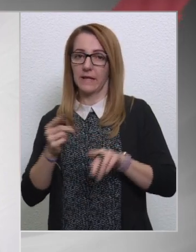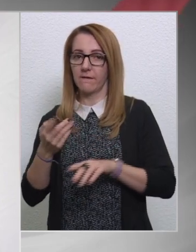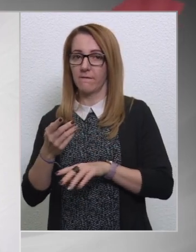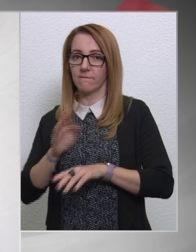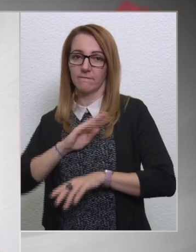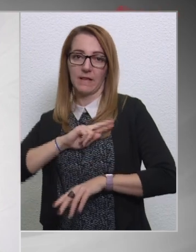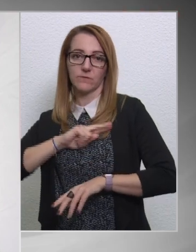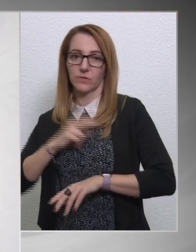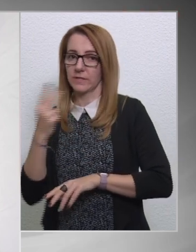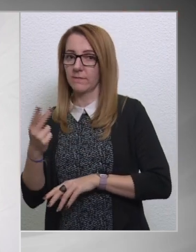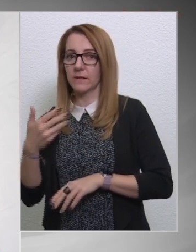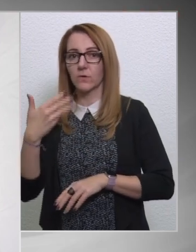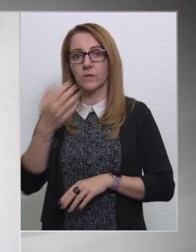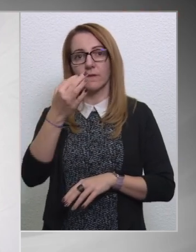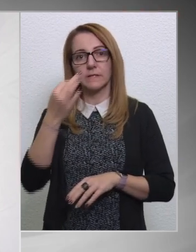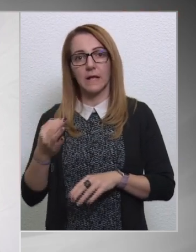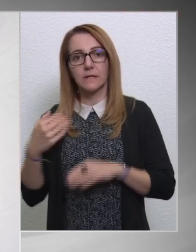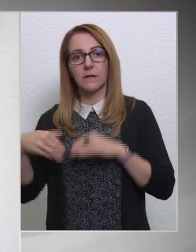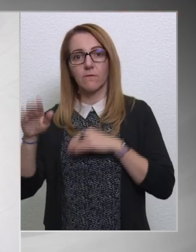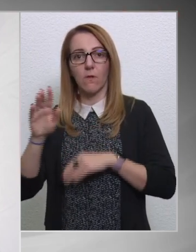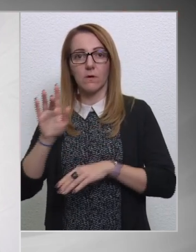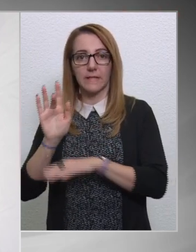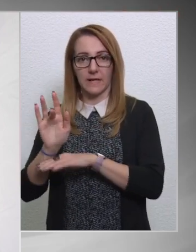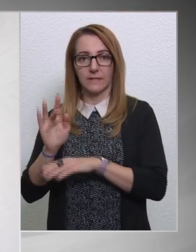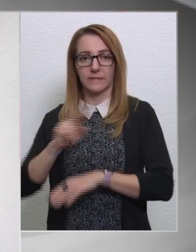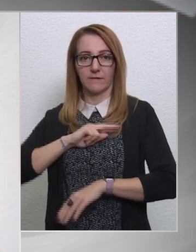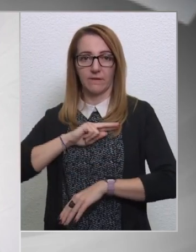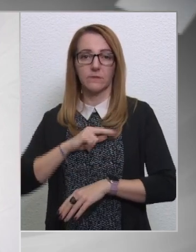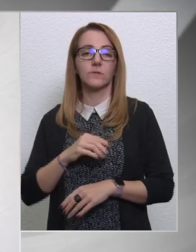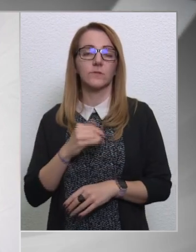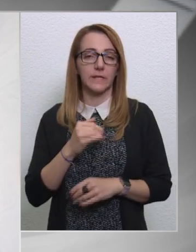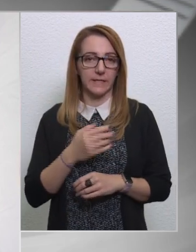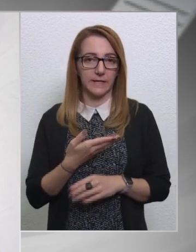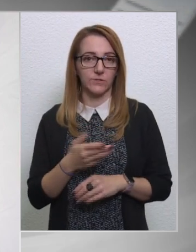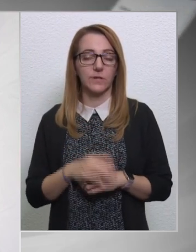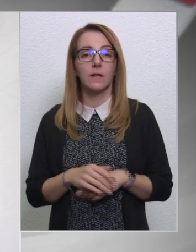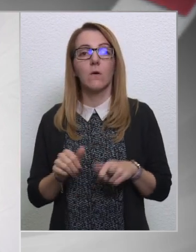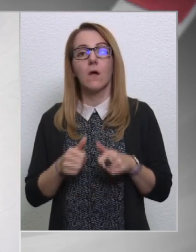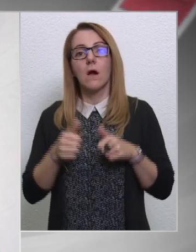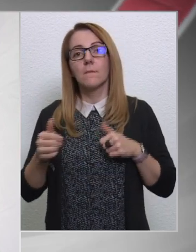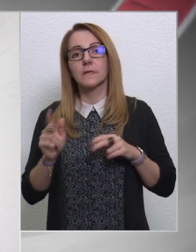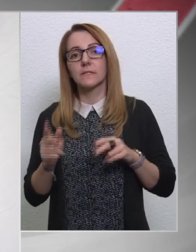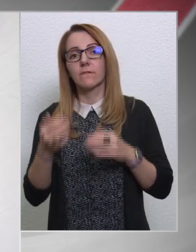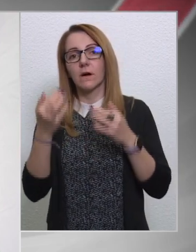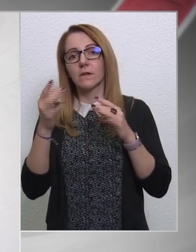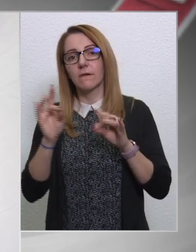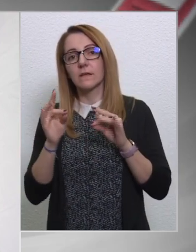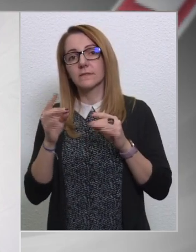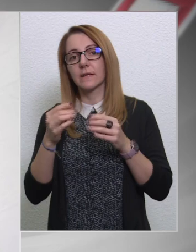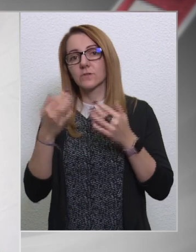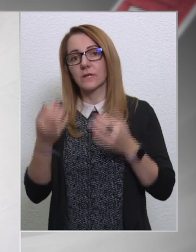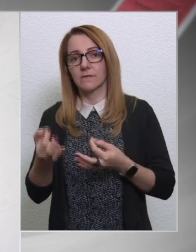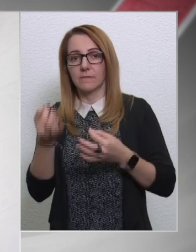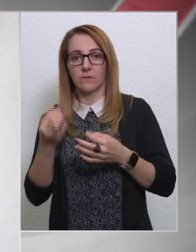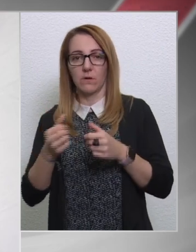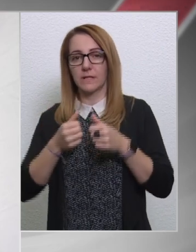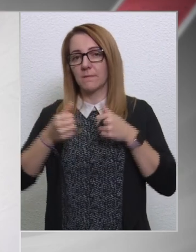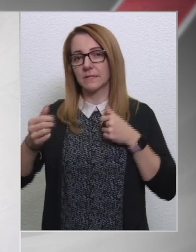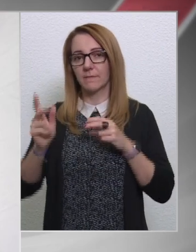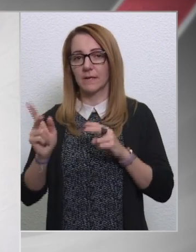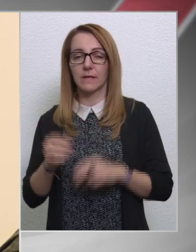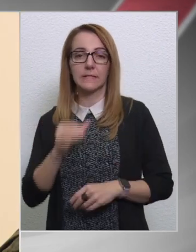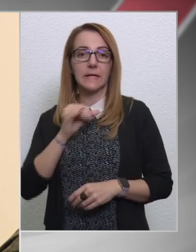látok. Tehát akkor 50 százalék fölött van az ellenzéki felelősség. Tehát olyan messze van az ő választási eredményüktől, hogy onnál messzebb már nem is lehetne.